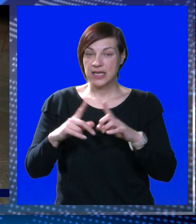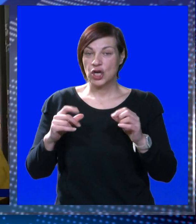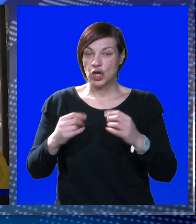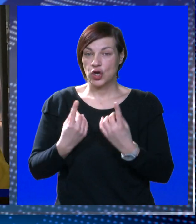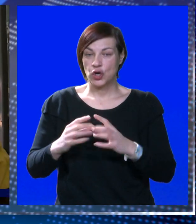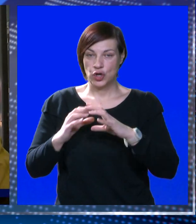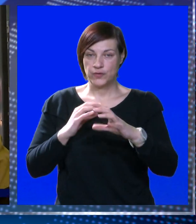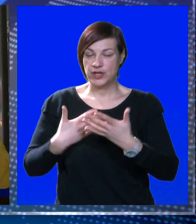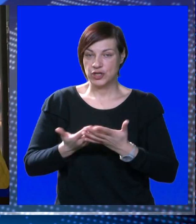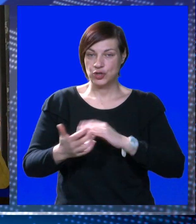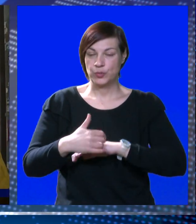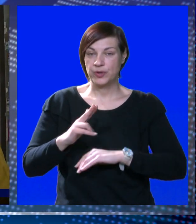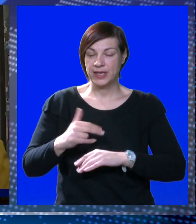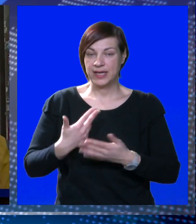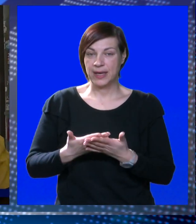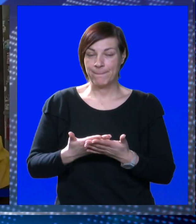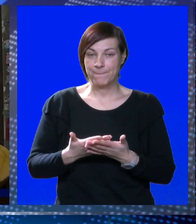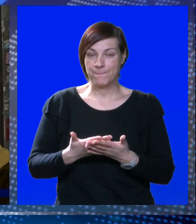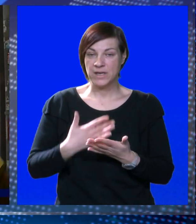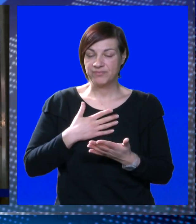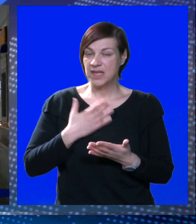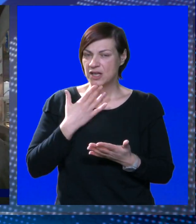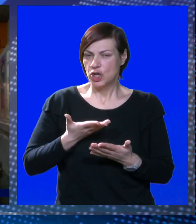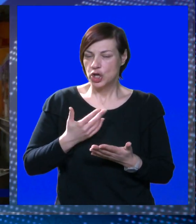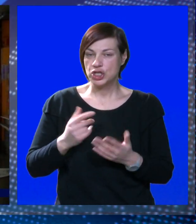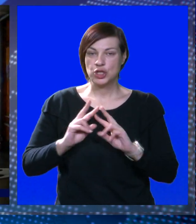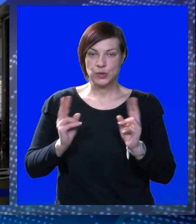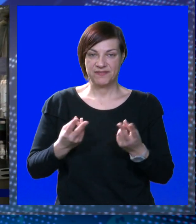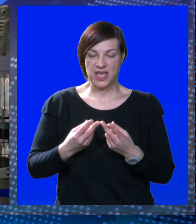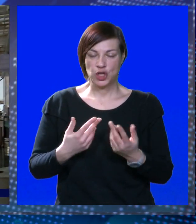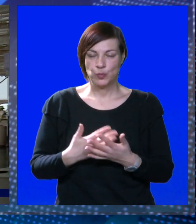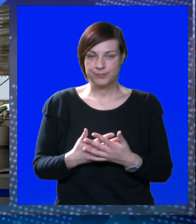Dubrovnik što zasluže. Da bude među najboljih na svijetom, one jedan najlušiji.